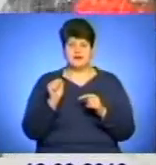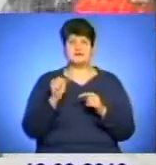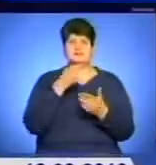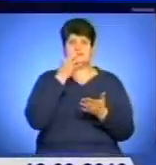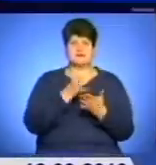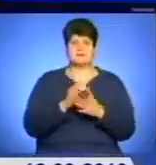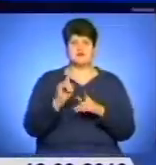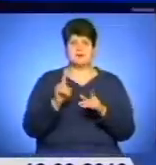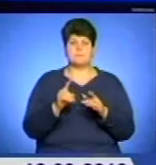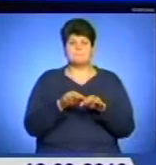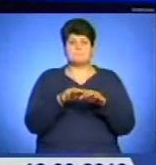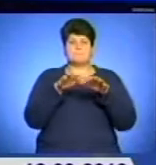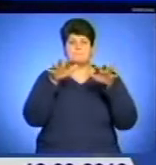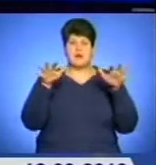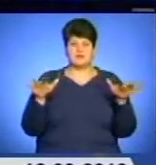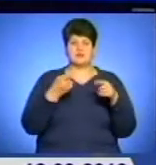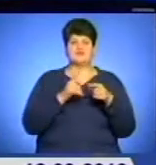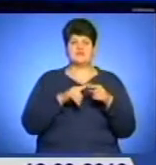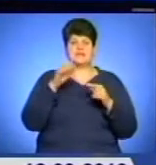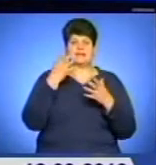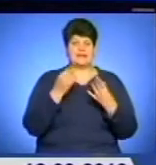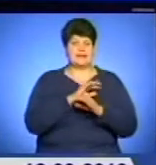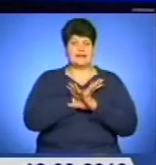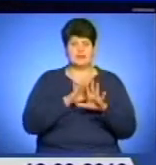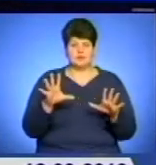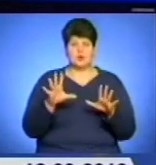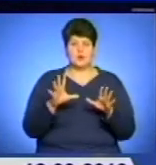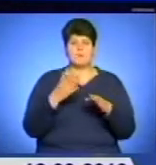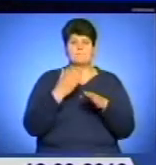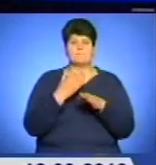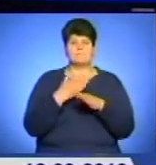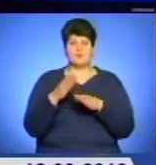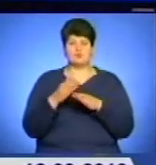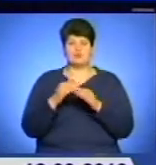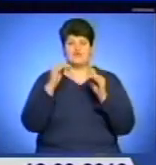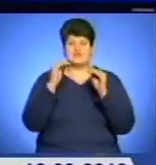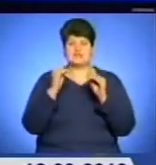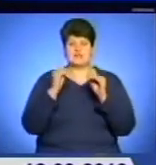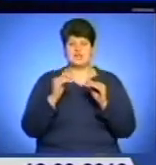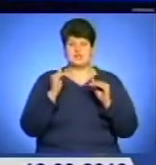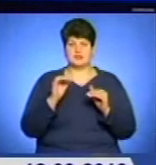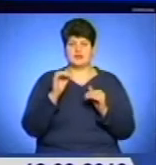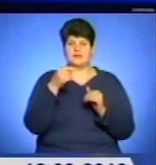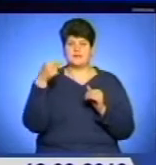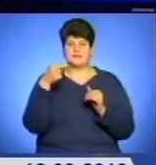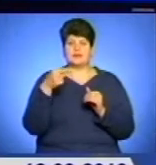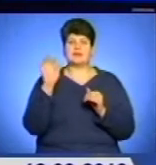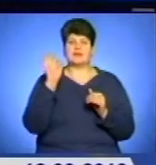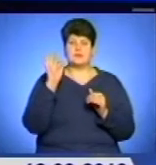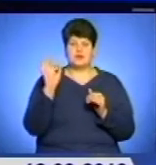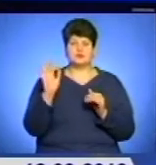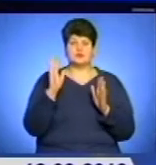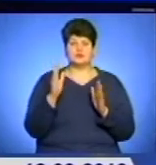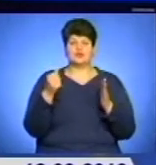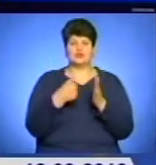паводків у ці дні вдасться уникнути. Адже поступове зниження температури у суботу та неділю, очікується до 10